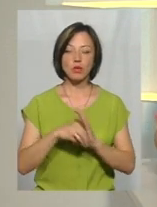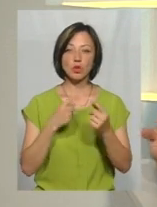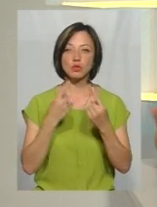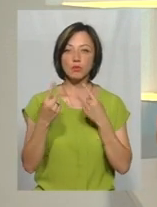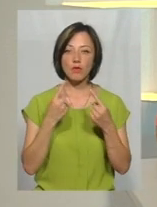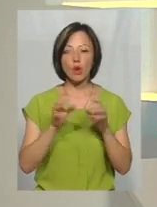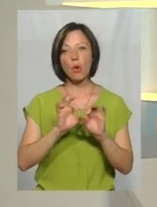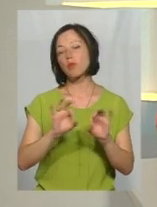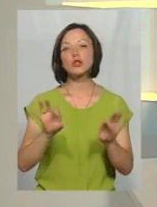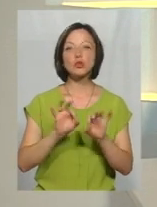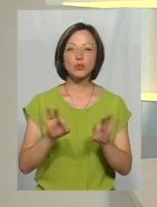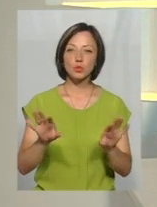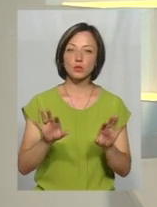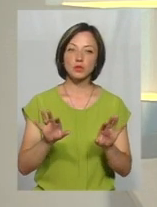розмови,